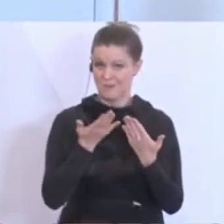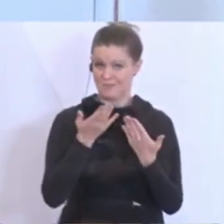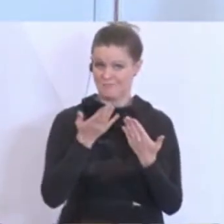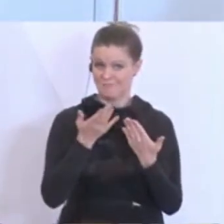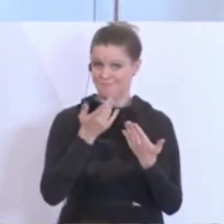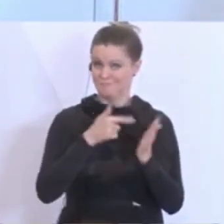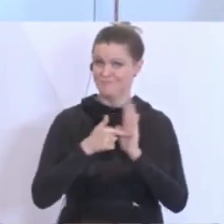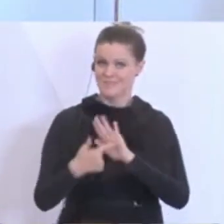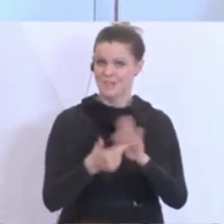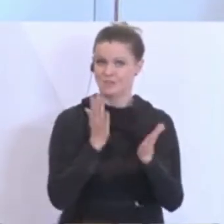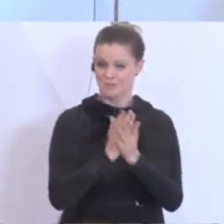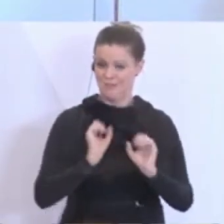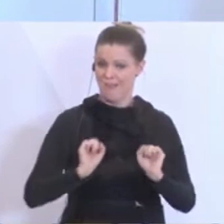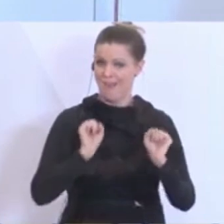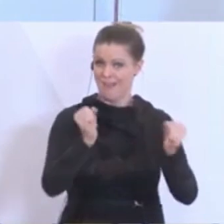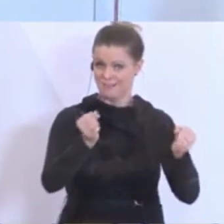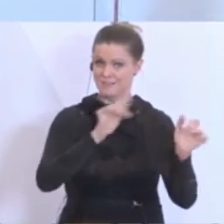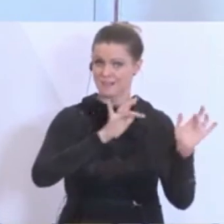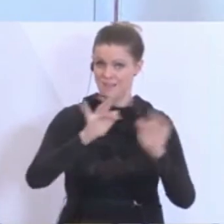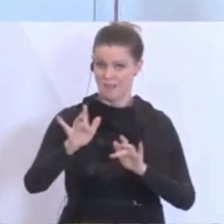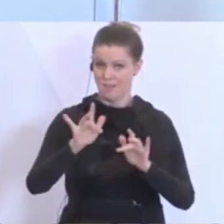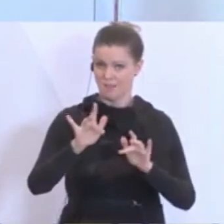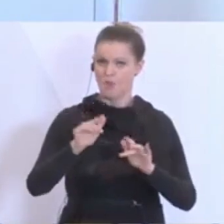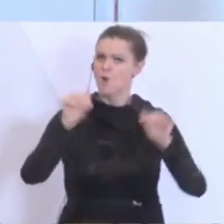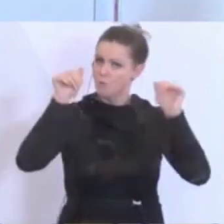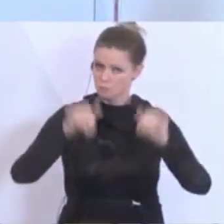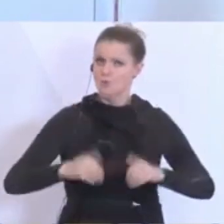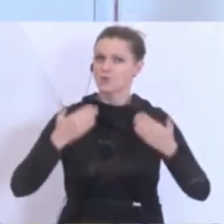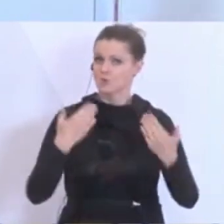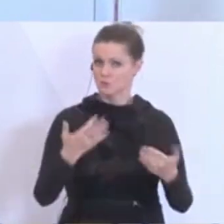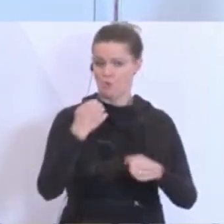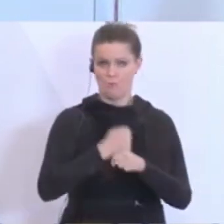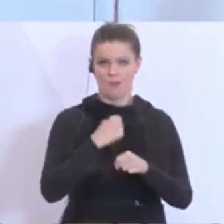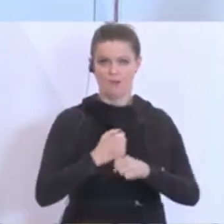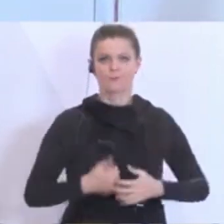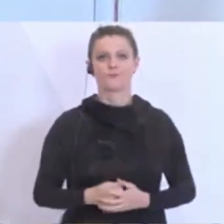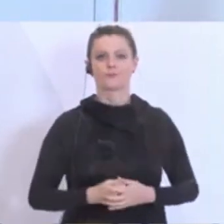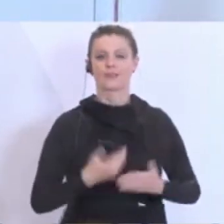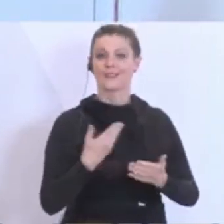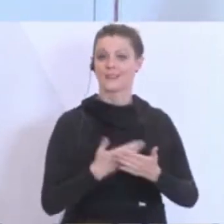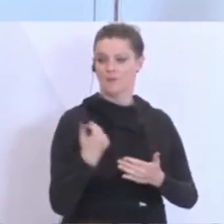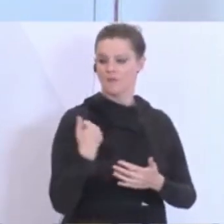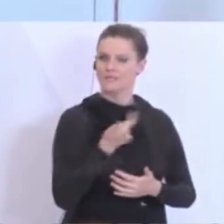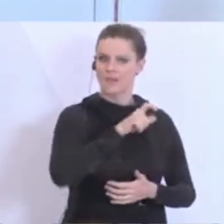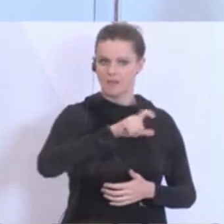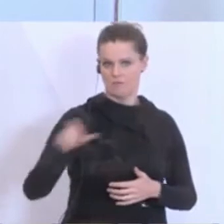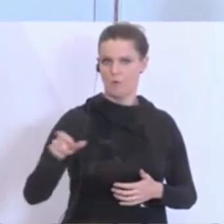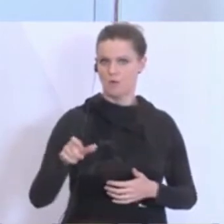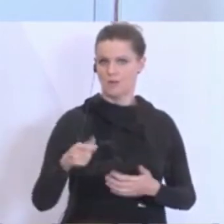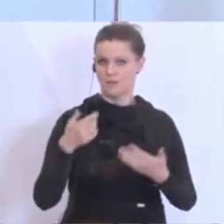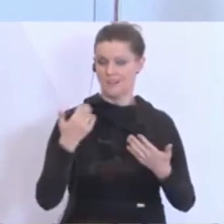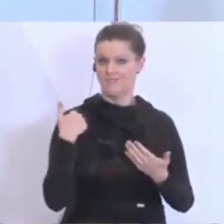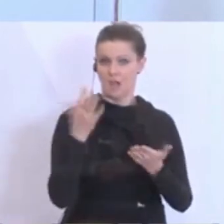einsatzfähig und wir müssen einsatzfähig sein. Und daher haben wir vor zwei Wochen an dieser Stelle auch